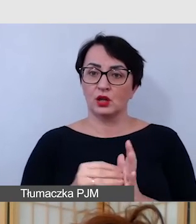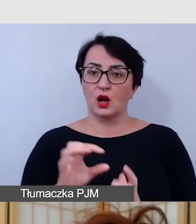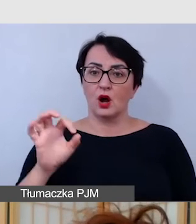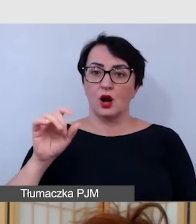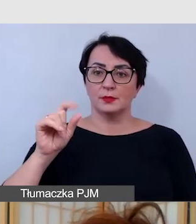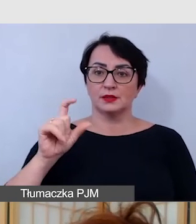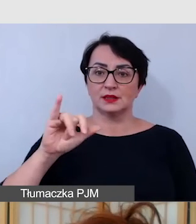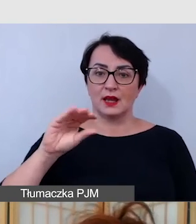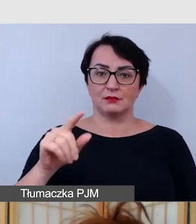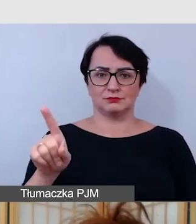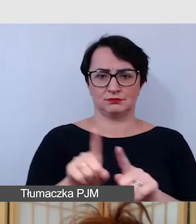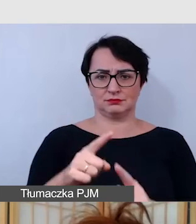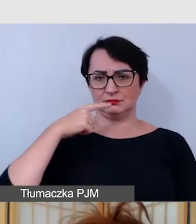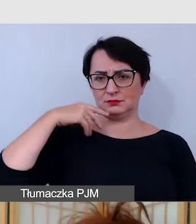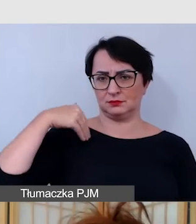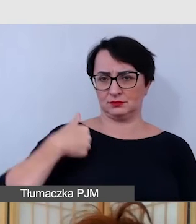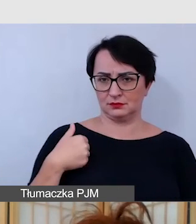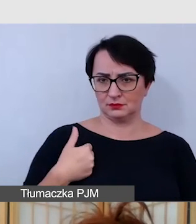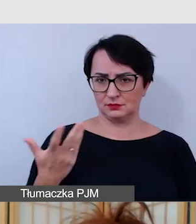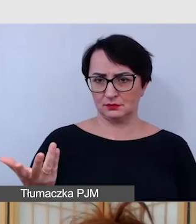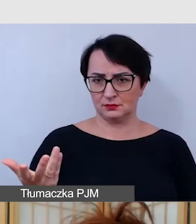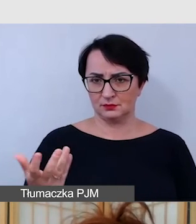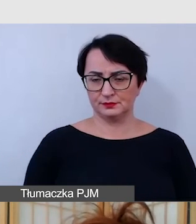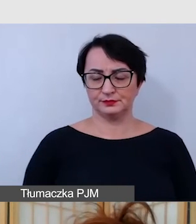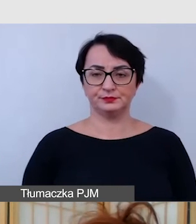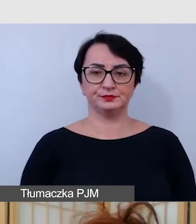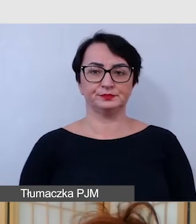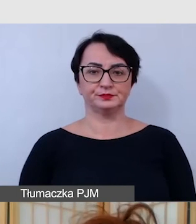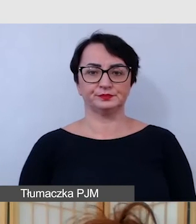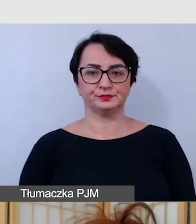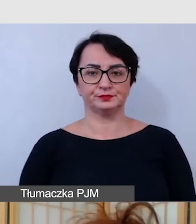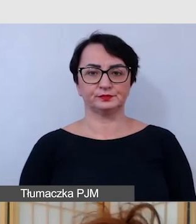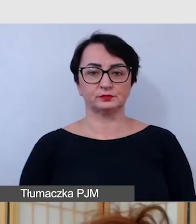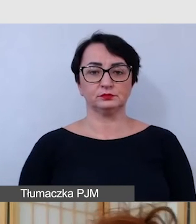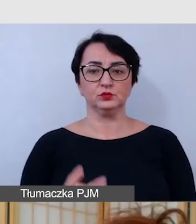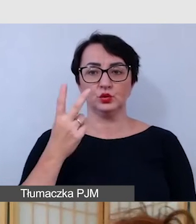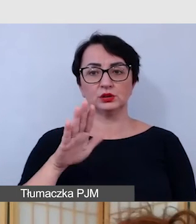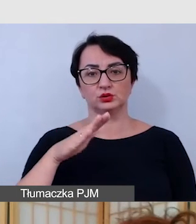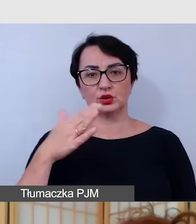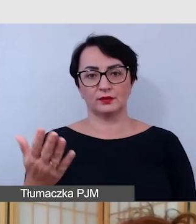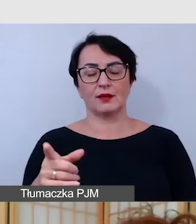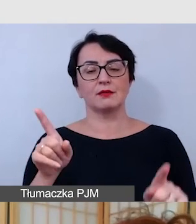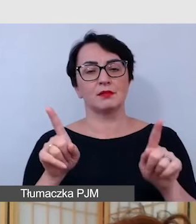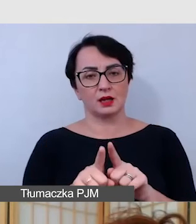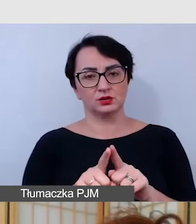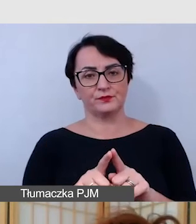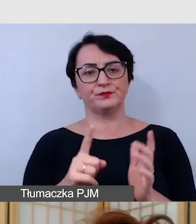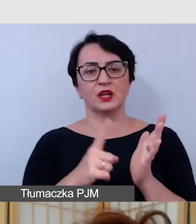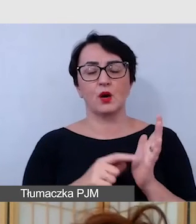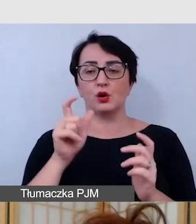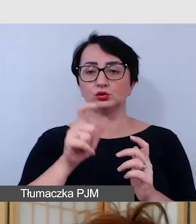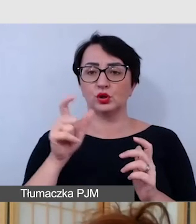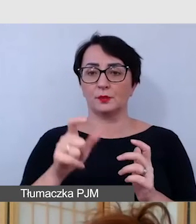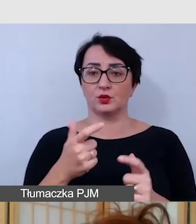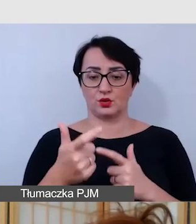i te opcje również są opisane w języku angielskim. Druga strona to jest to, że bardzo często osoby, które